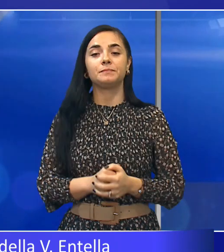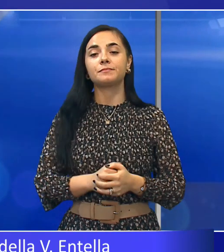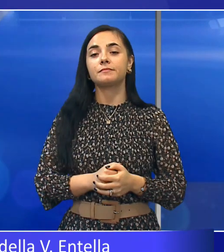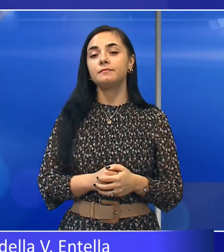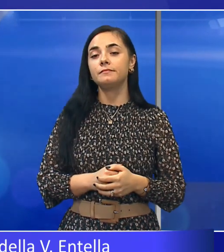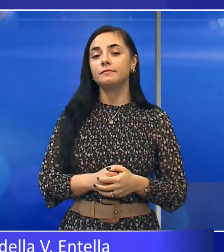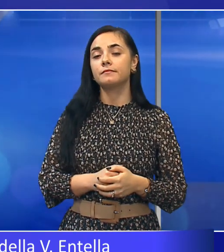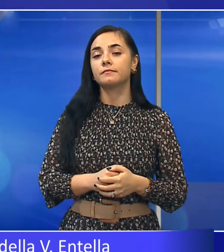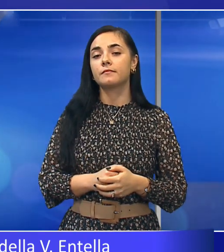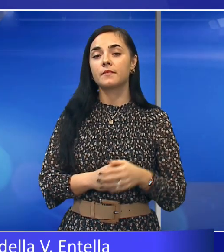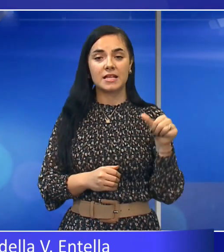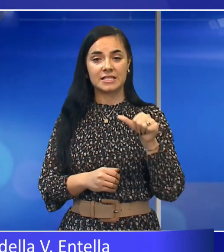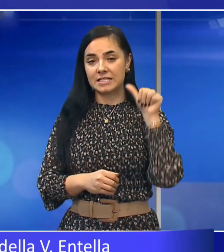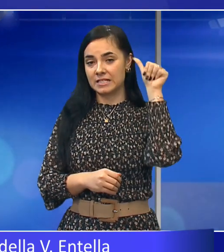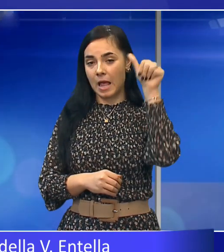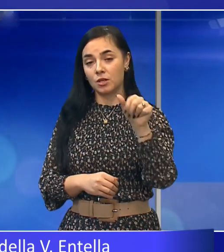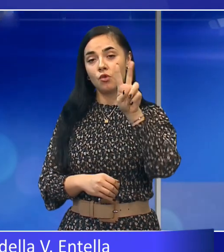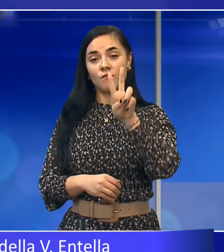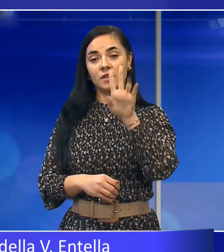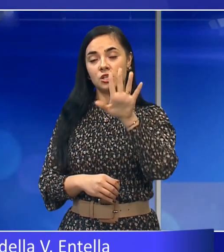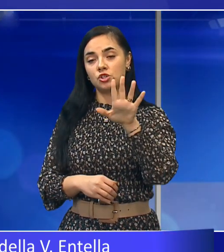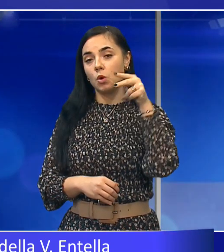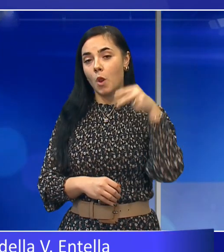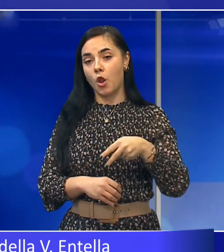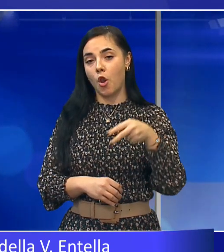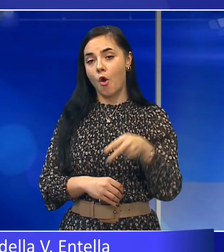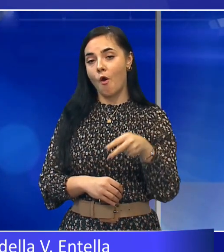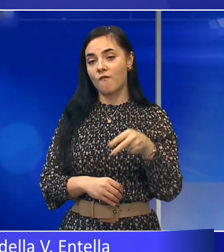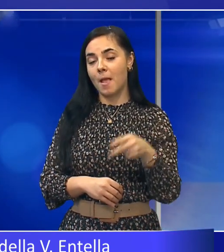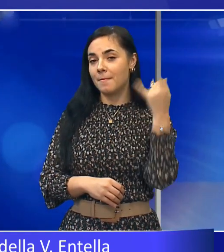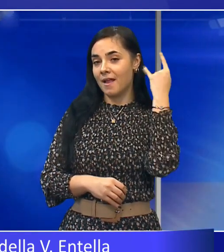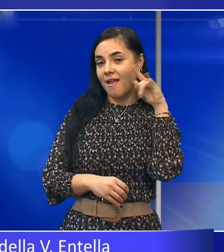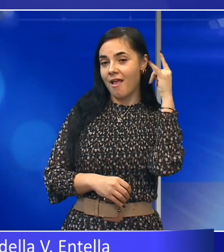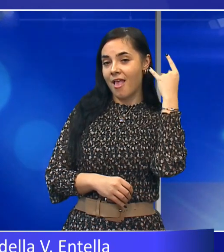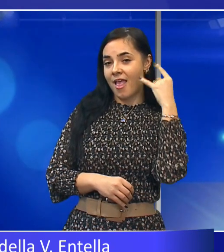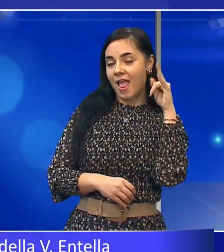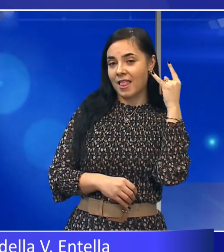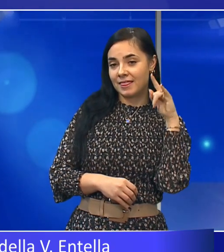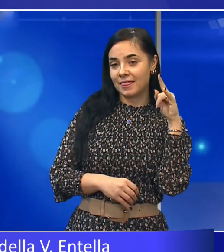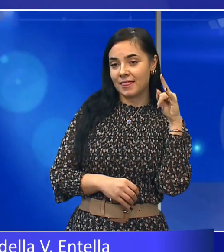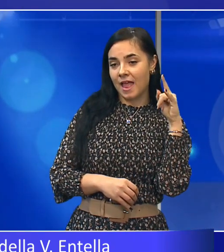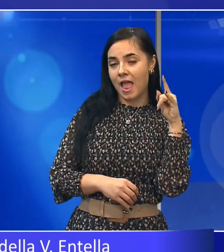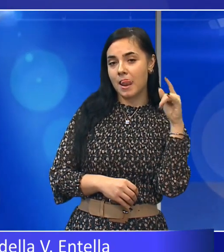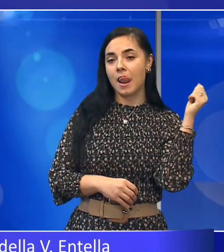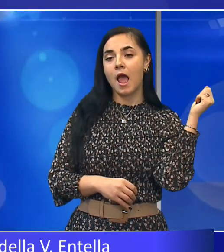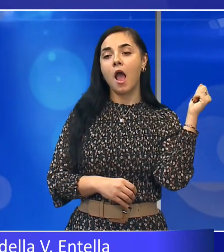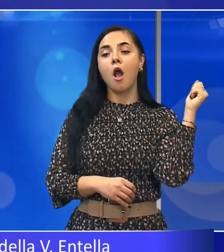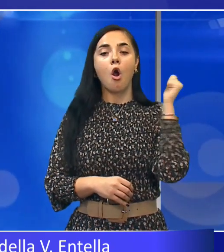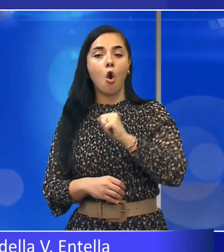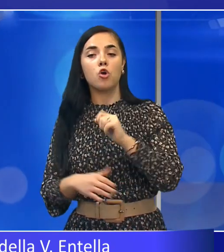Sabato 25 novembre i Biancocelesti tornano in campo a